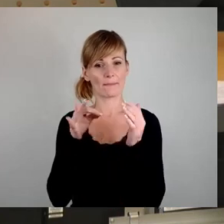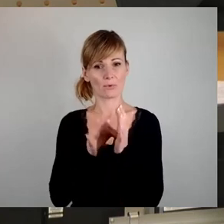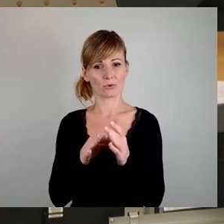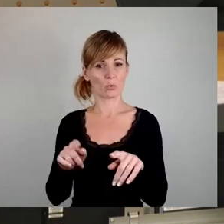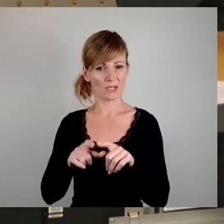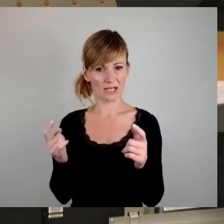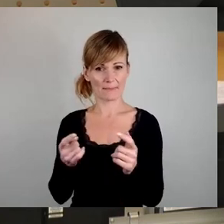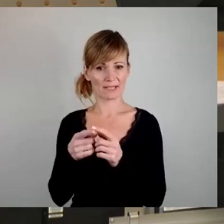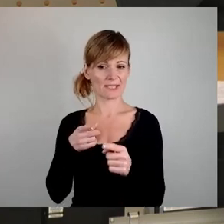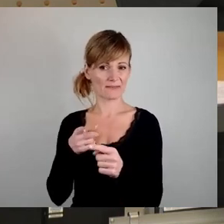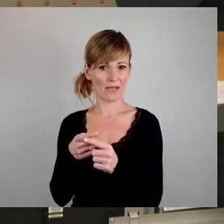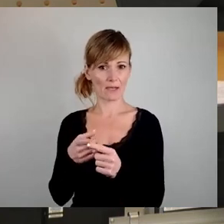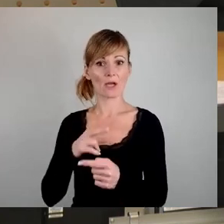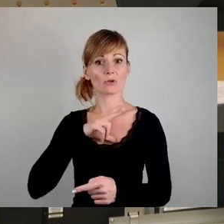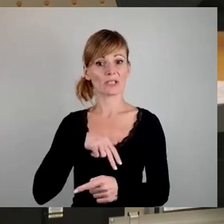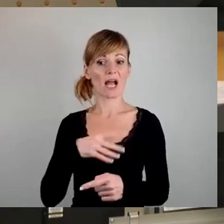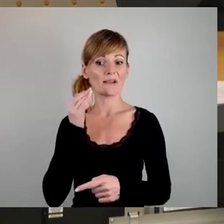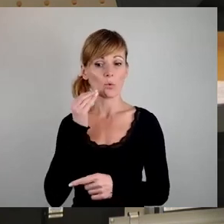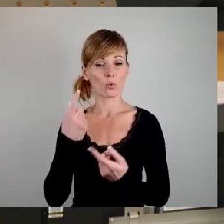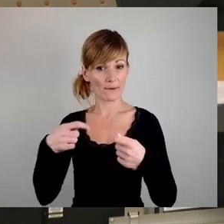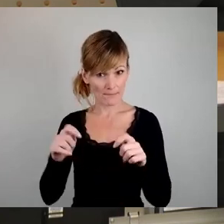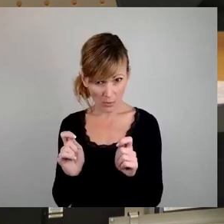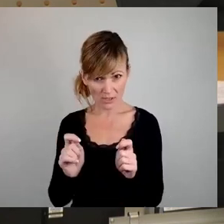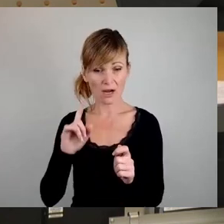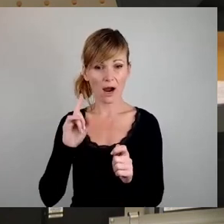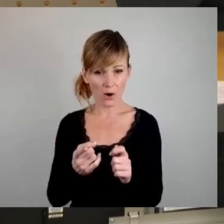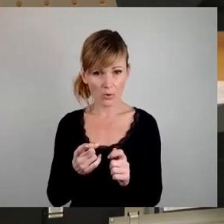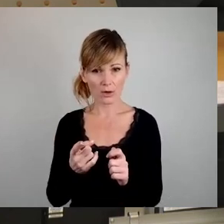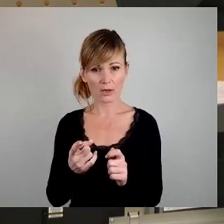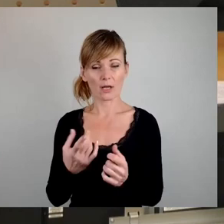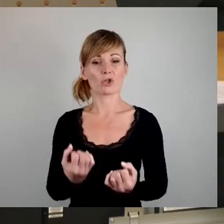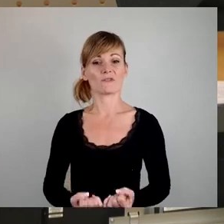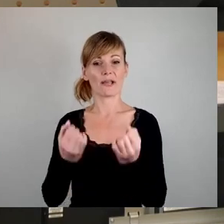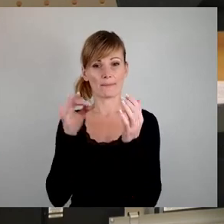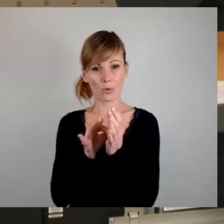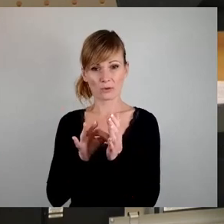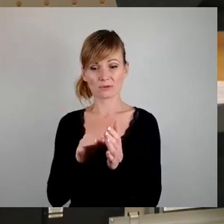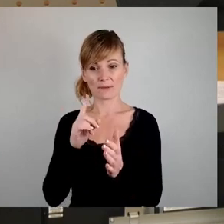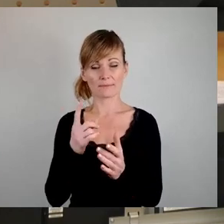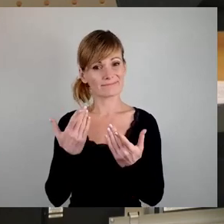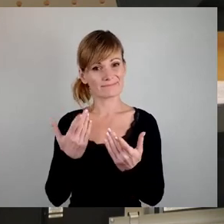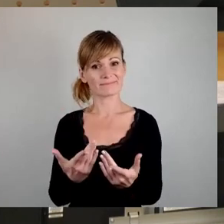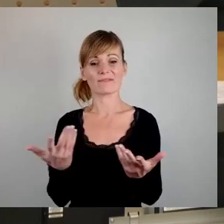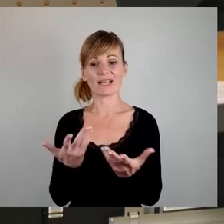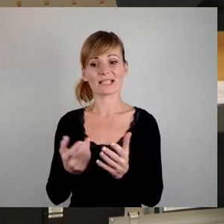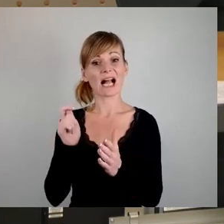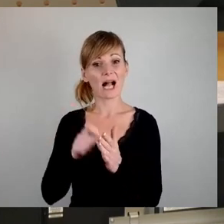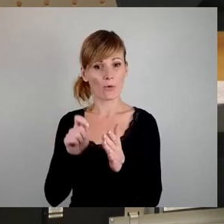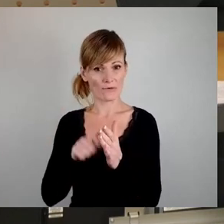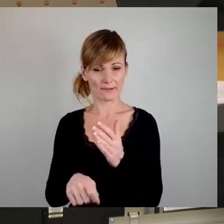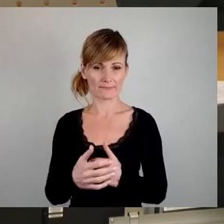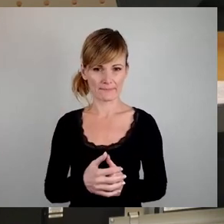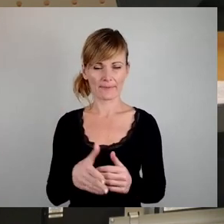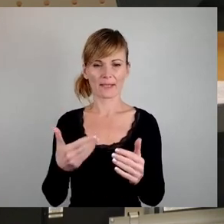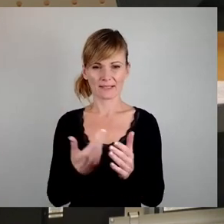nämlich Sozialwohnungen, nicht nur zu bauen, sondern auch schwerpunktmäßig zu kaufen. Im Zuge dieser Ankaufsverhandlungen